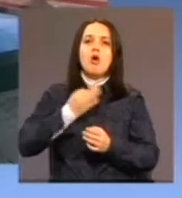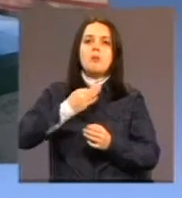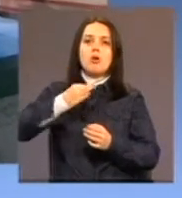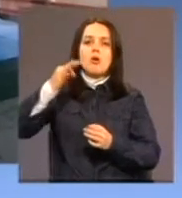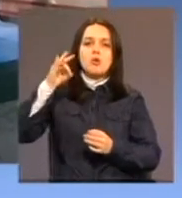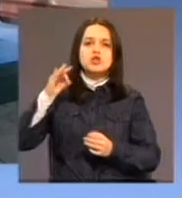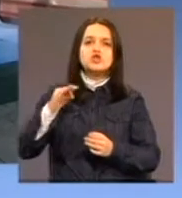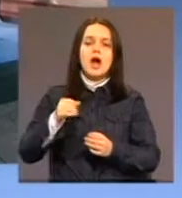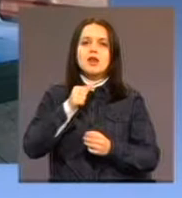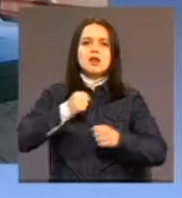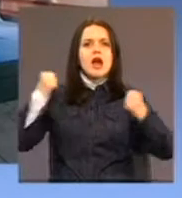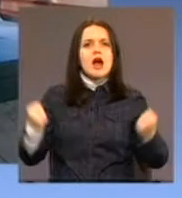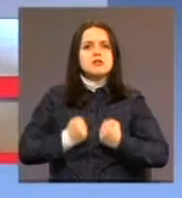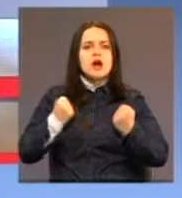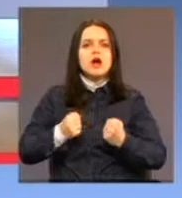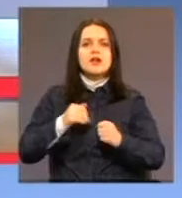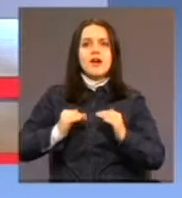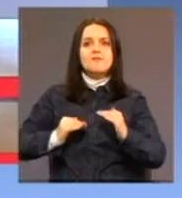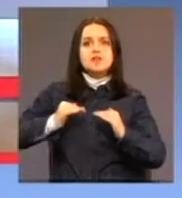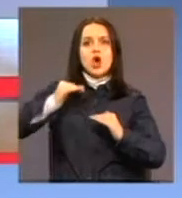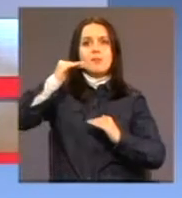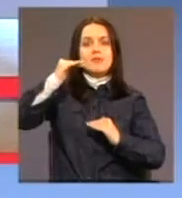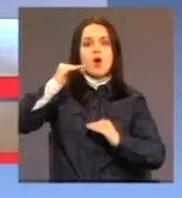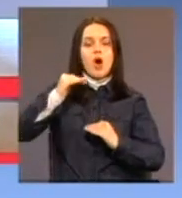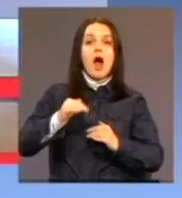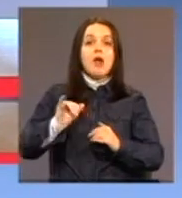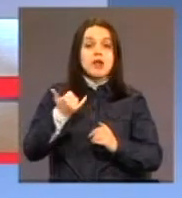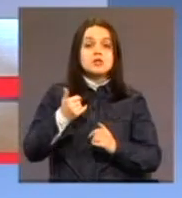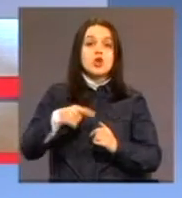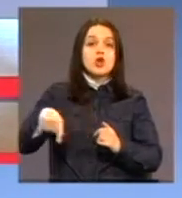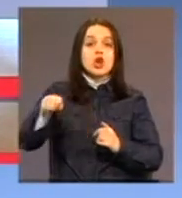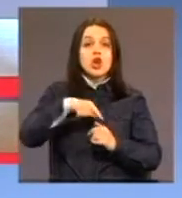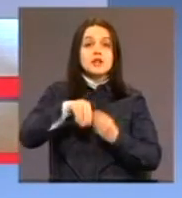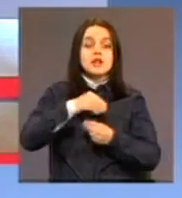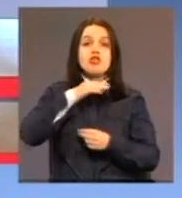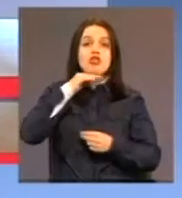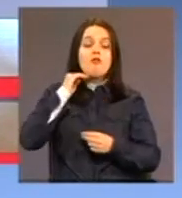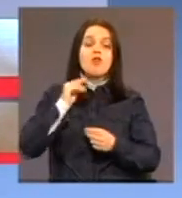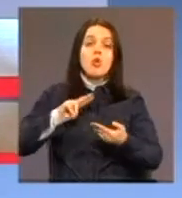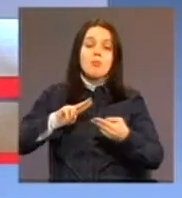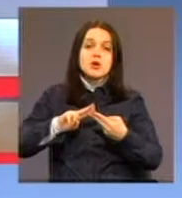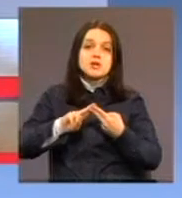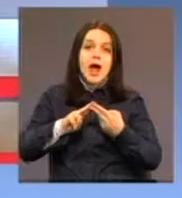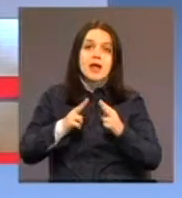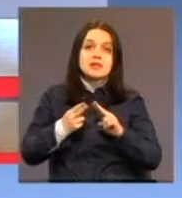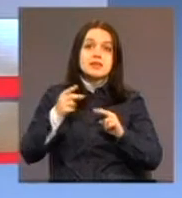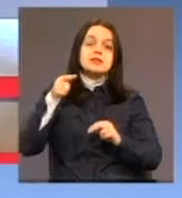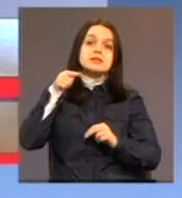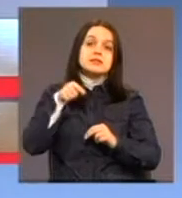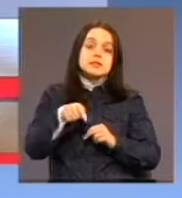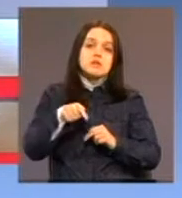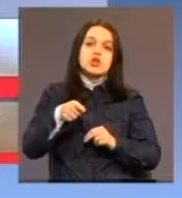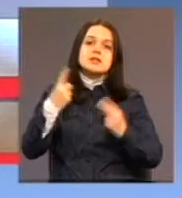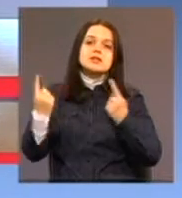visokom nivou. Ali, da li su dovoljno roditelji upoznati, dakle, to zavisi i od